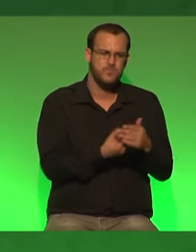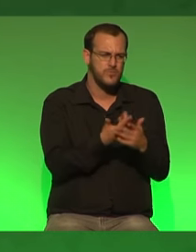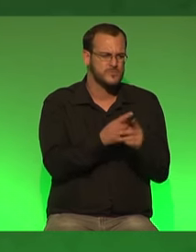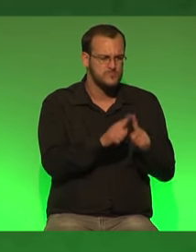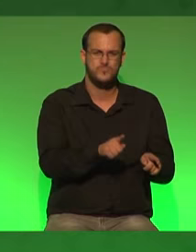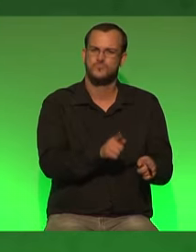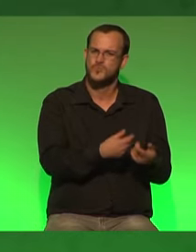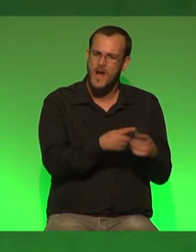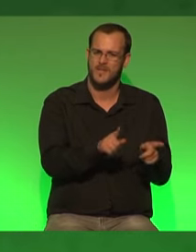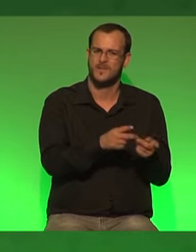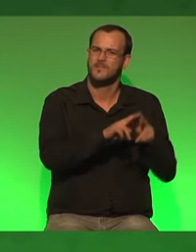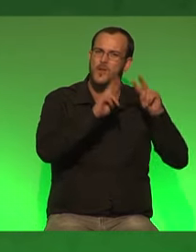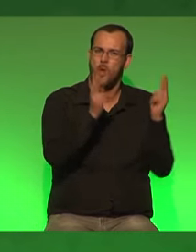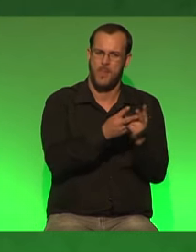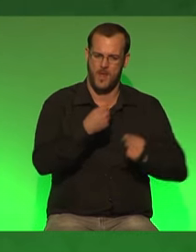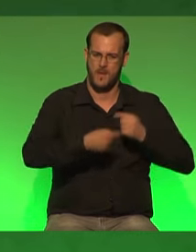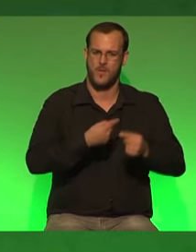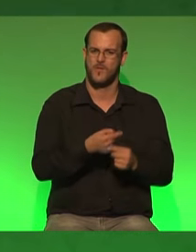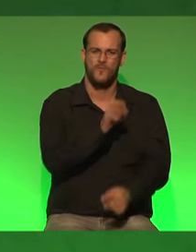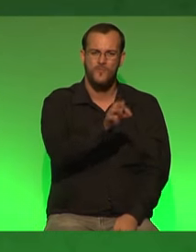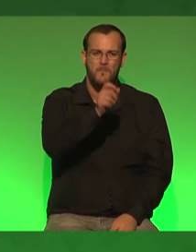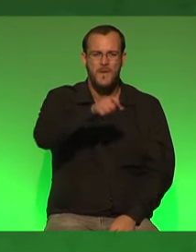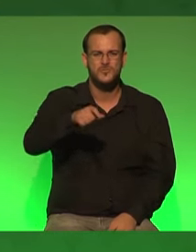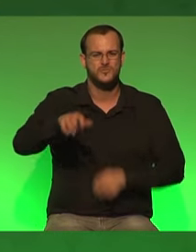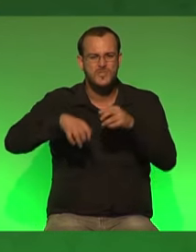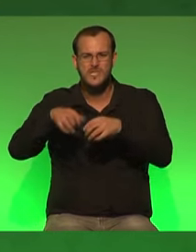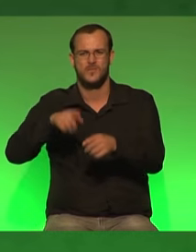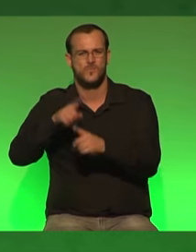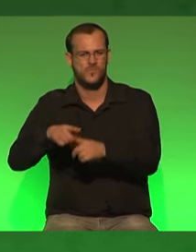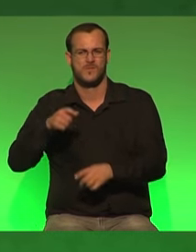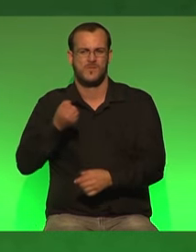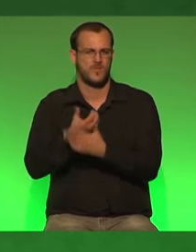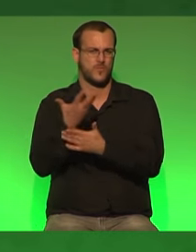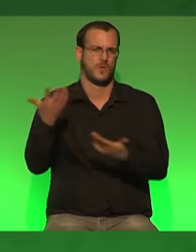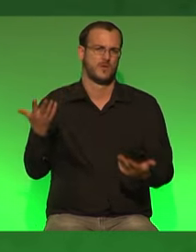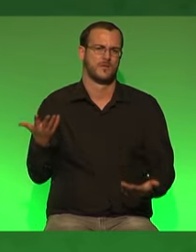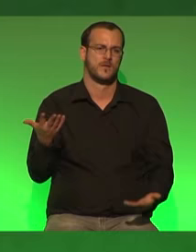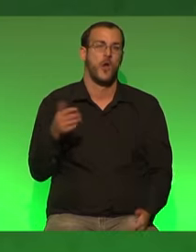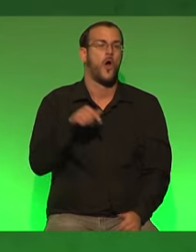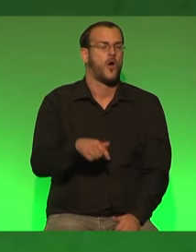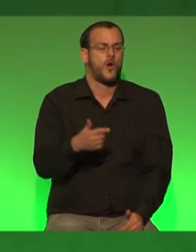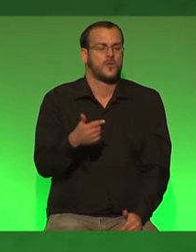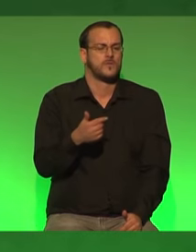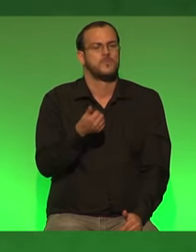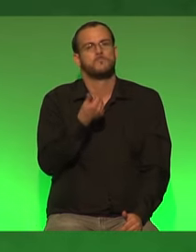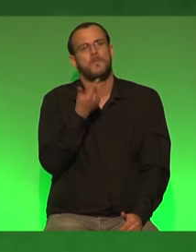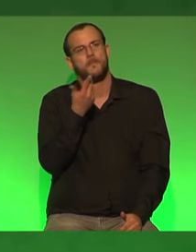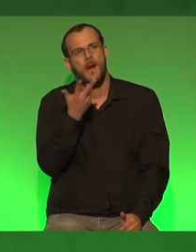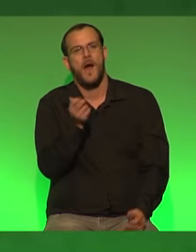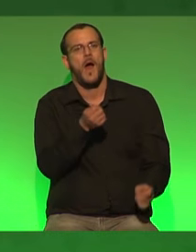die global läuft für die menschen für die tiere und für die natur wir haben heute noch einige